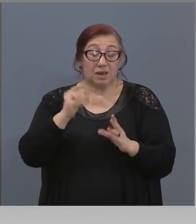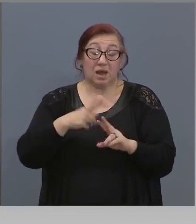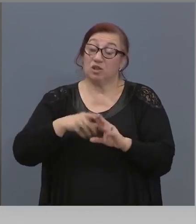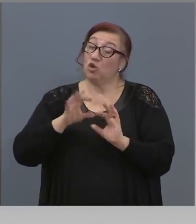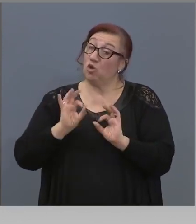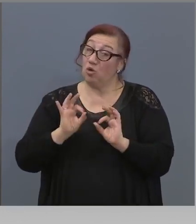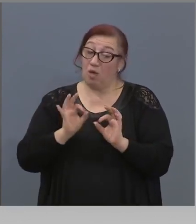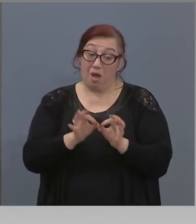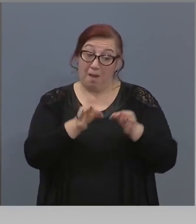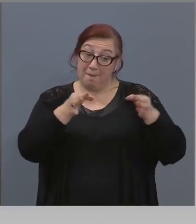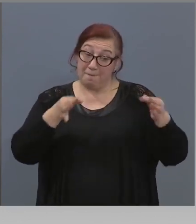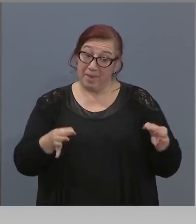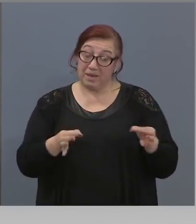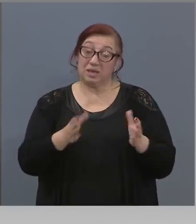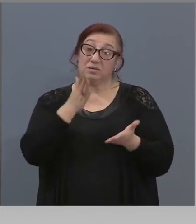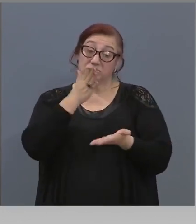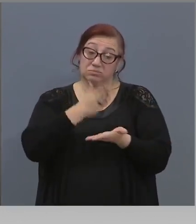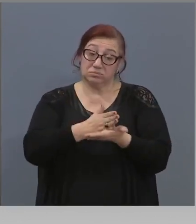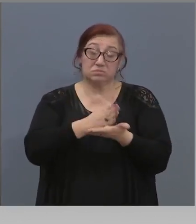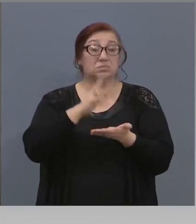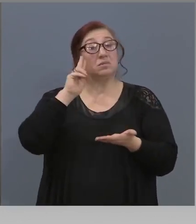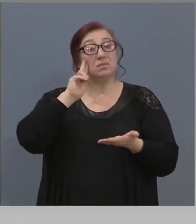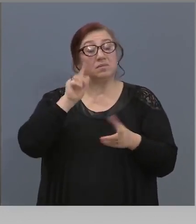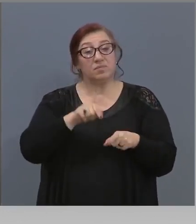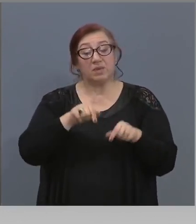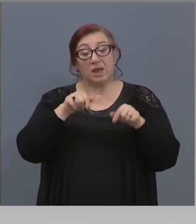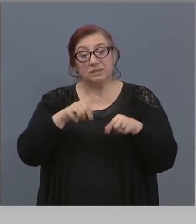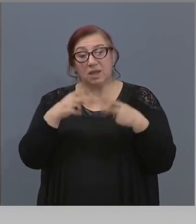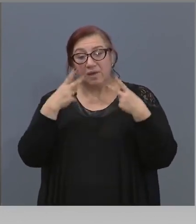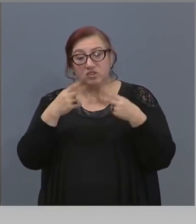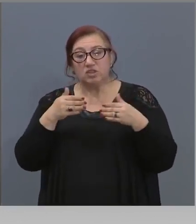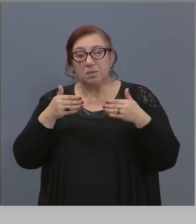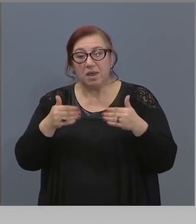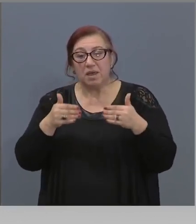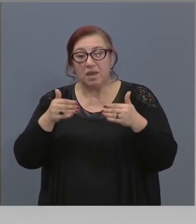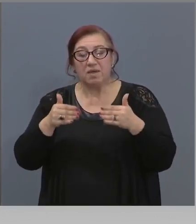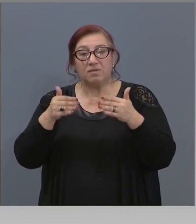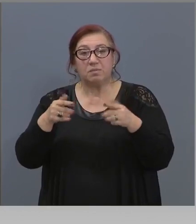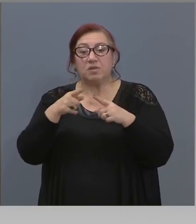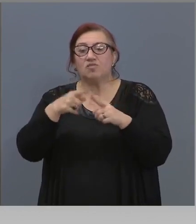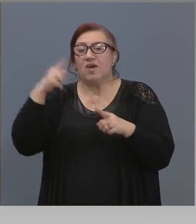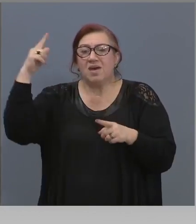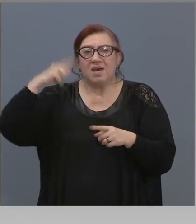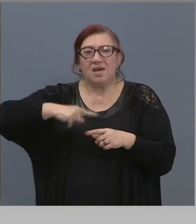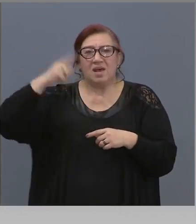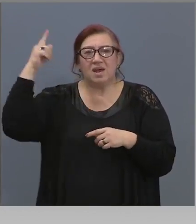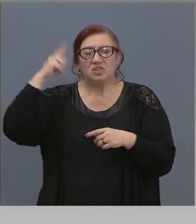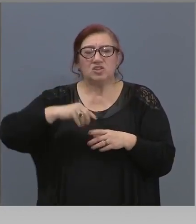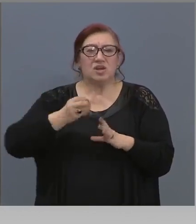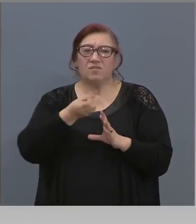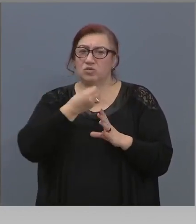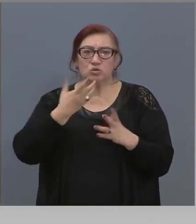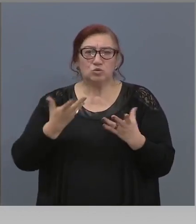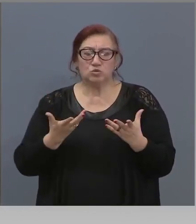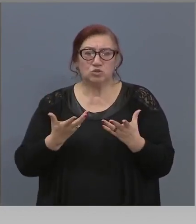затова сега, като виждаме как се движиме, това ни е най- ежедневните случаи